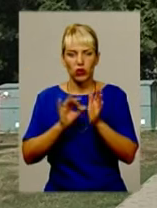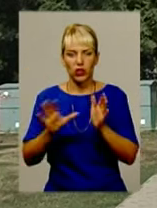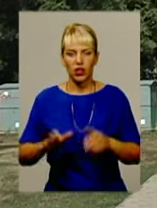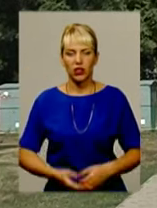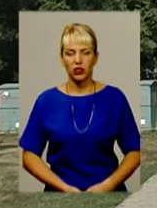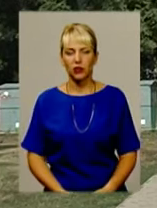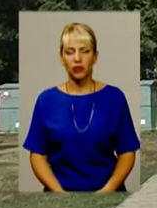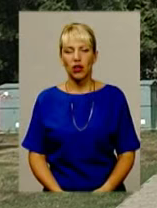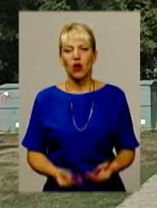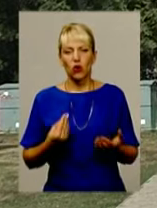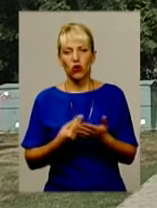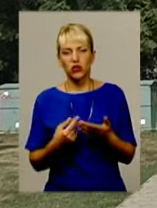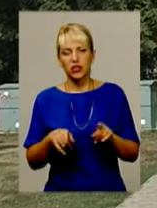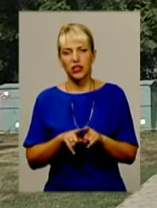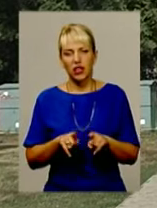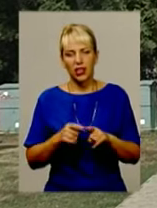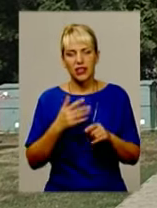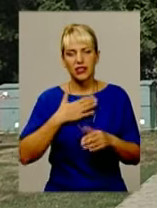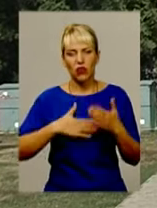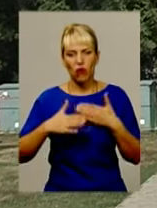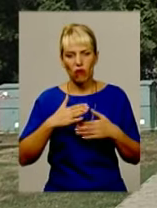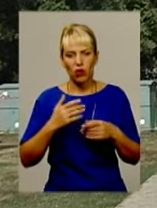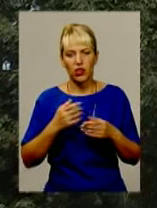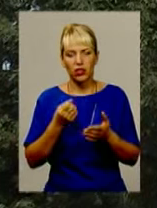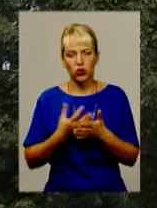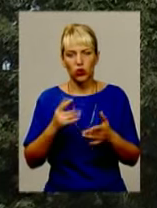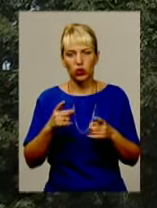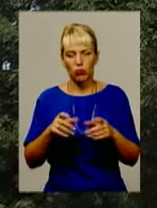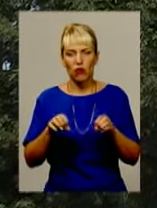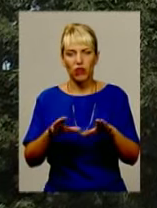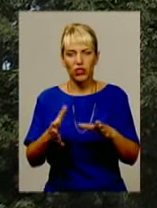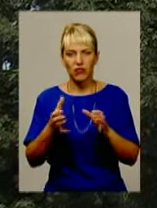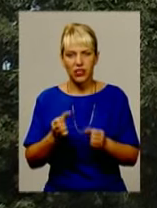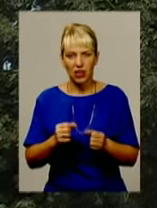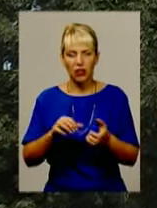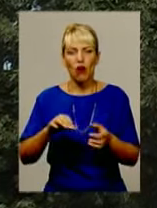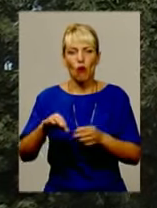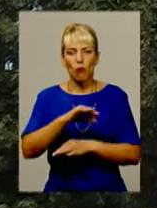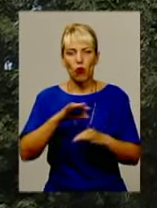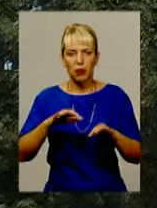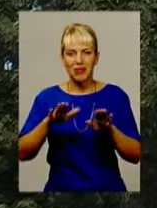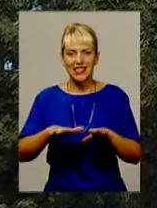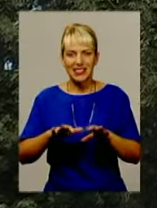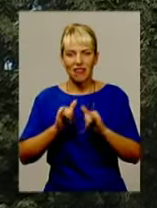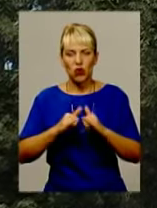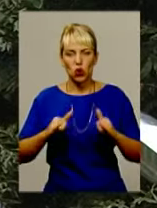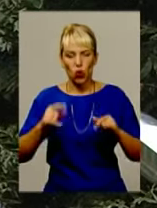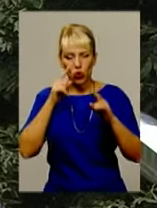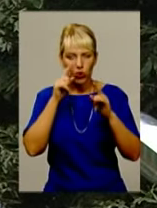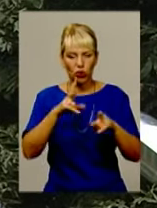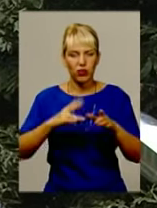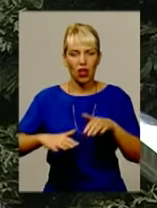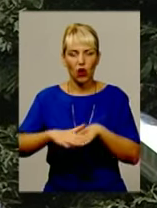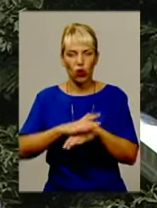Коштує таке задоволення дорого, тому вирішили взяти участь у конкурсі проєктів «Місцевий розвиток, орієнтований на громаду» і виграли.